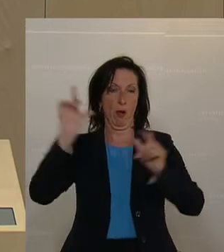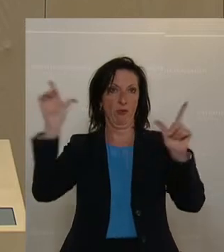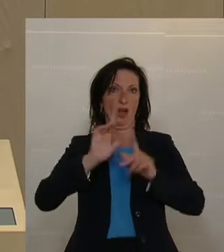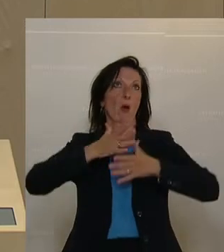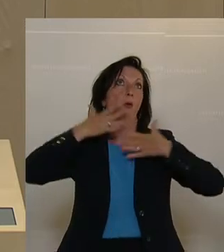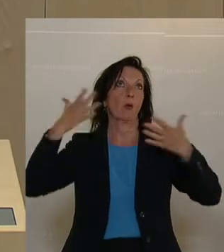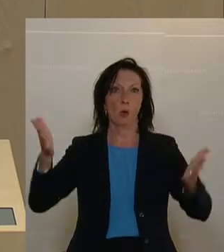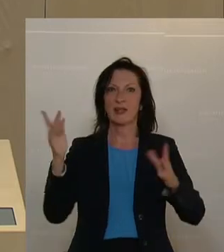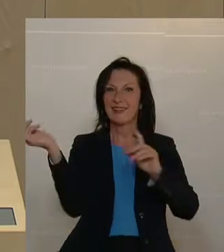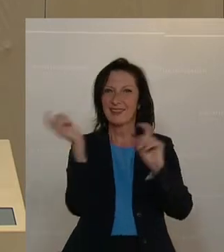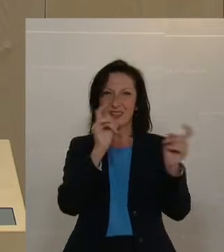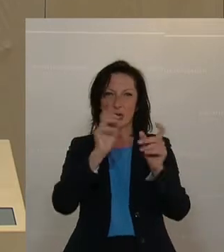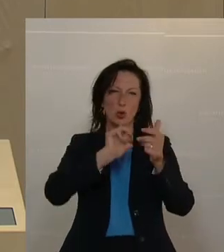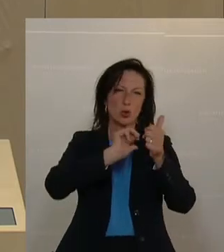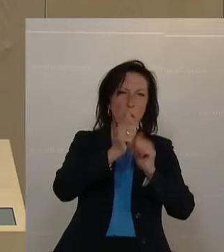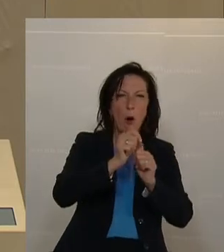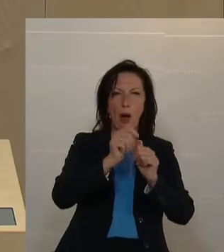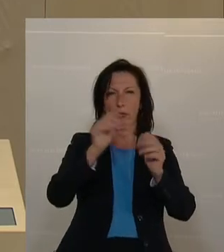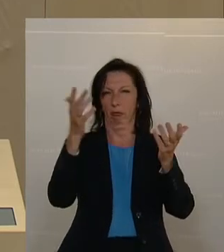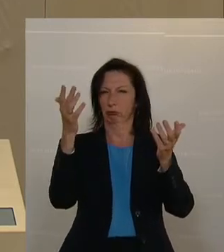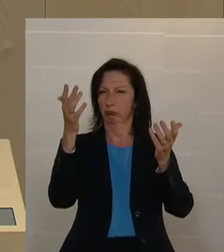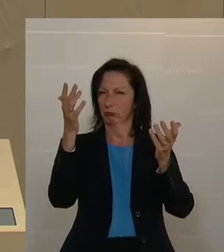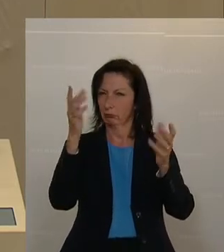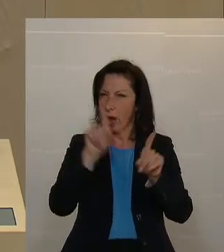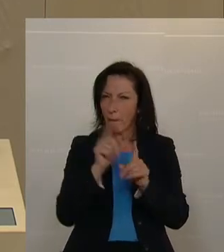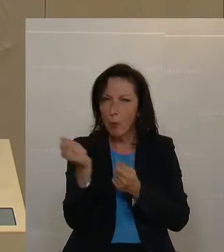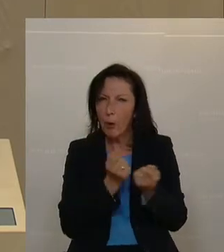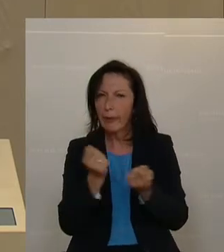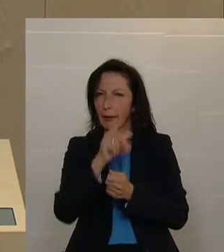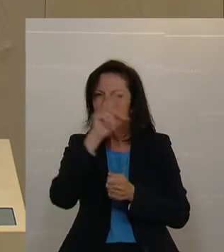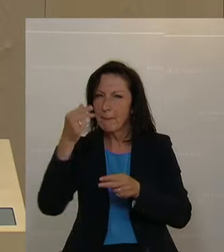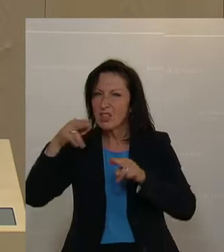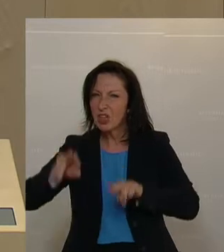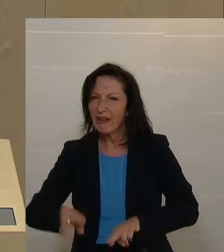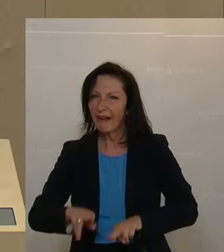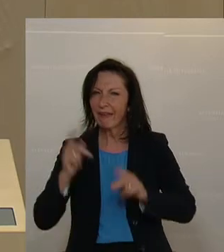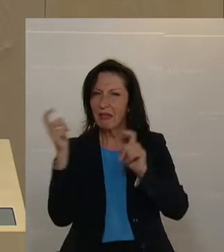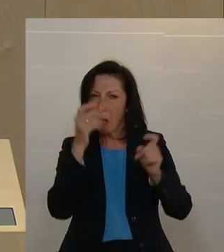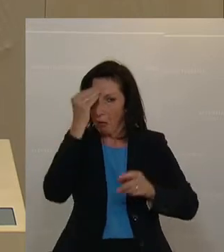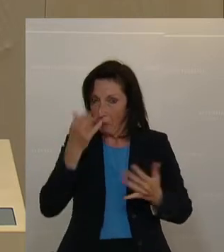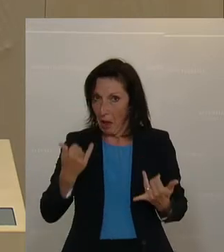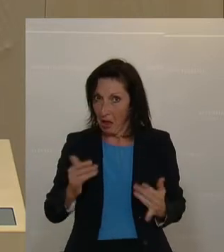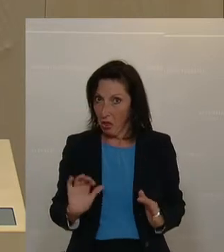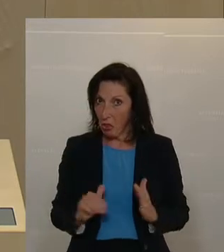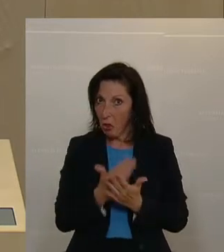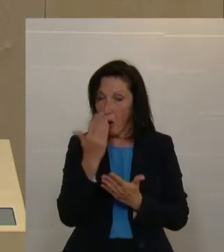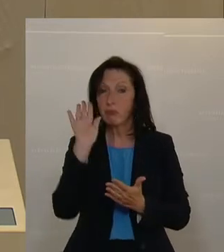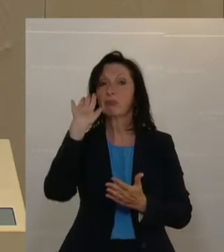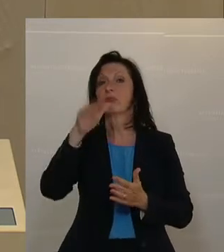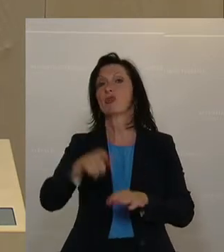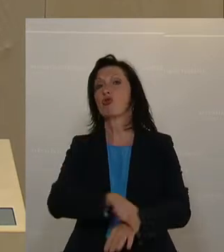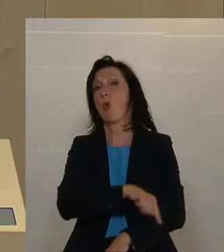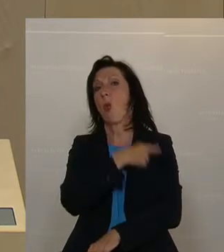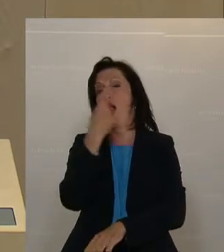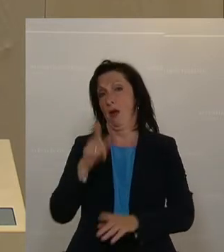über Sport und Politik und Menschenrechte scheint sehr aktuell, ist aber schon sehr alt. Im Kern geht es immer um die